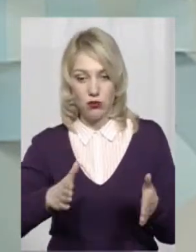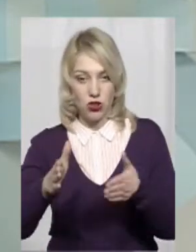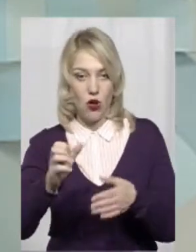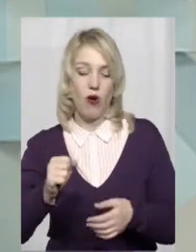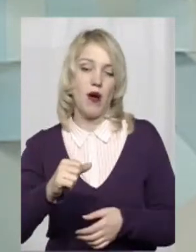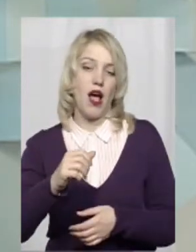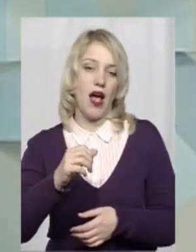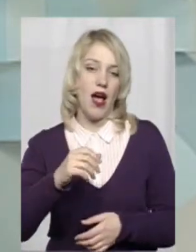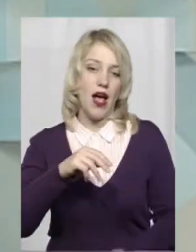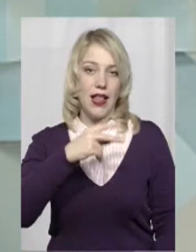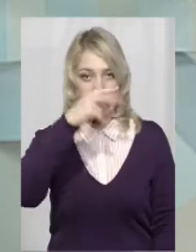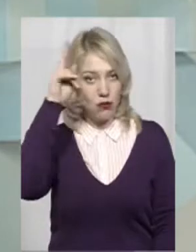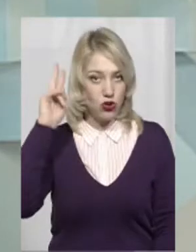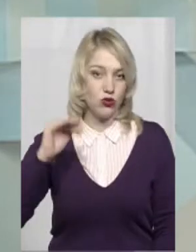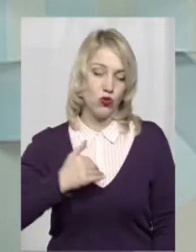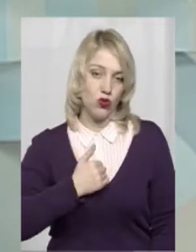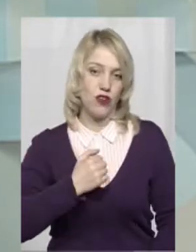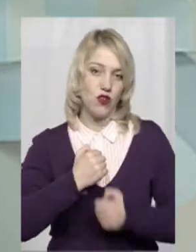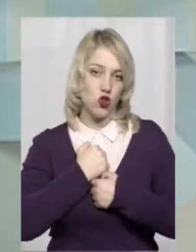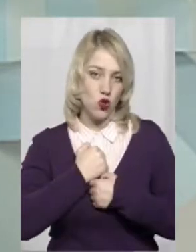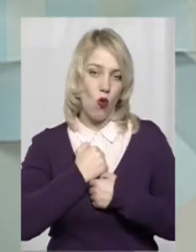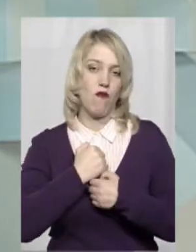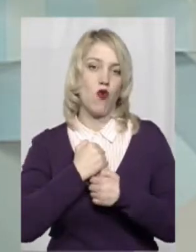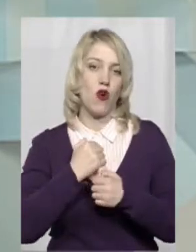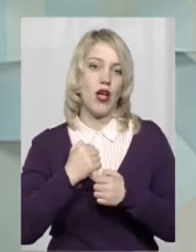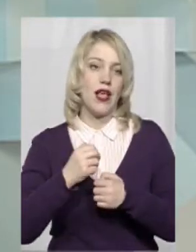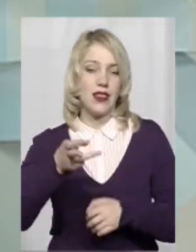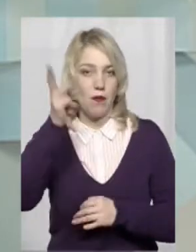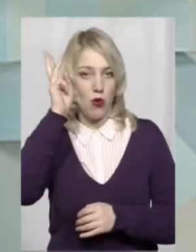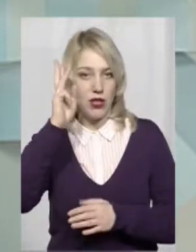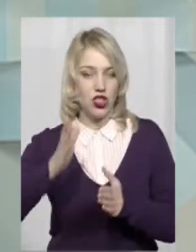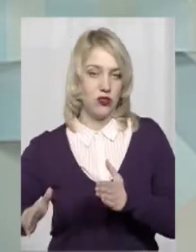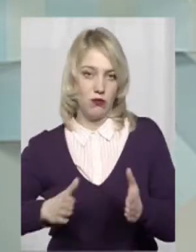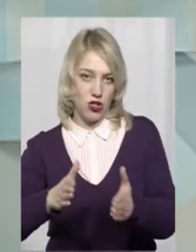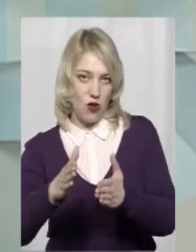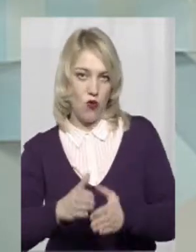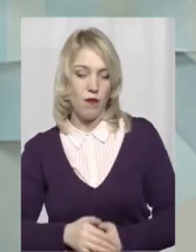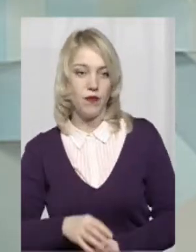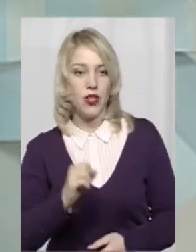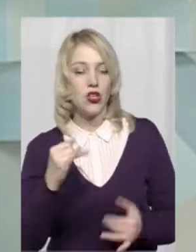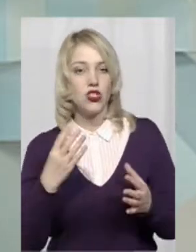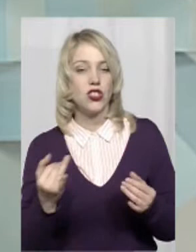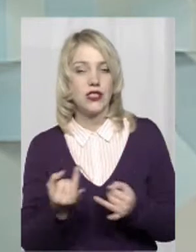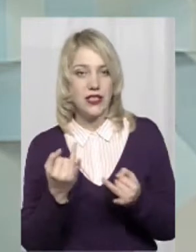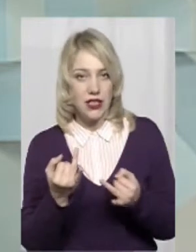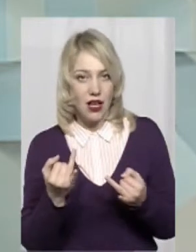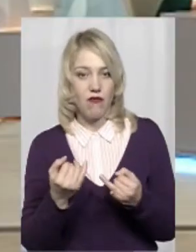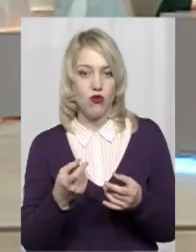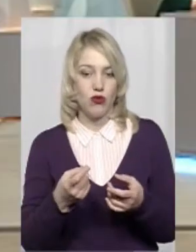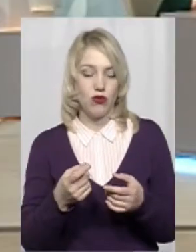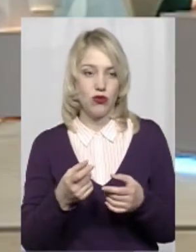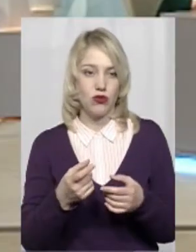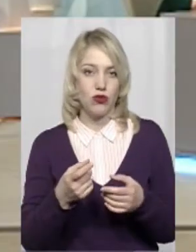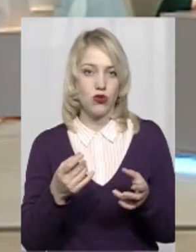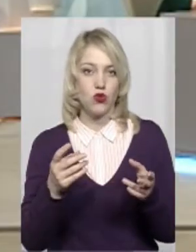хоче військово-дипломатичним шляхом. Ще з цікавого. Дуже схожі, насправді,